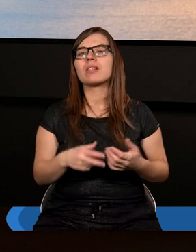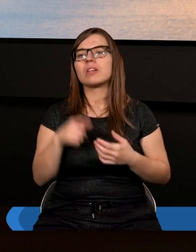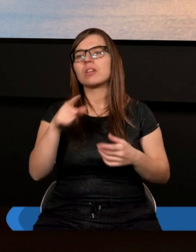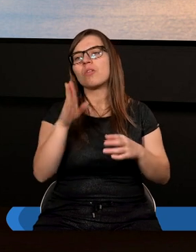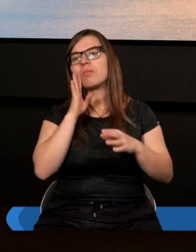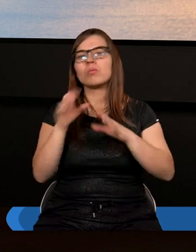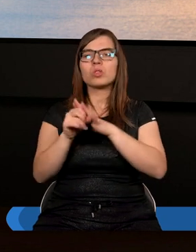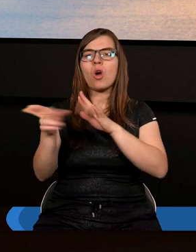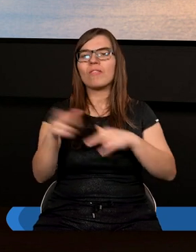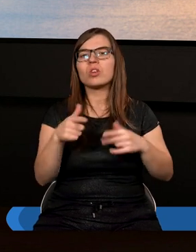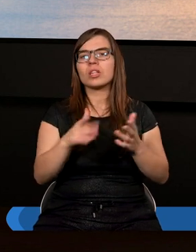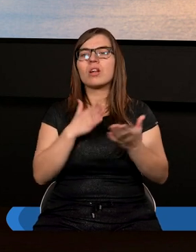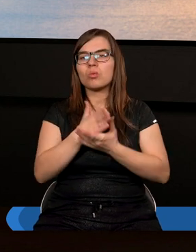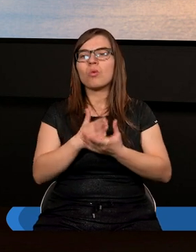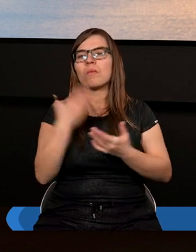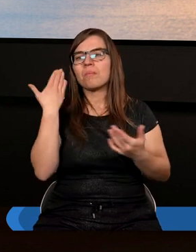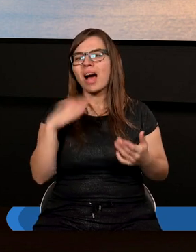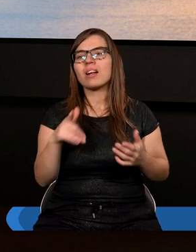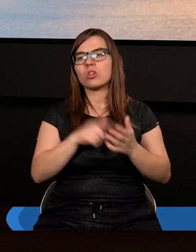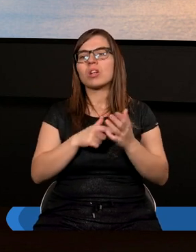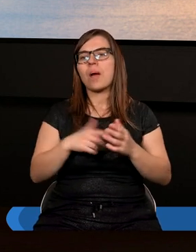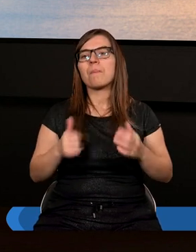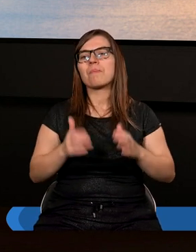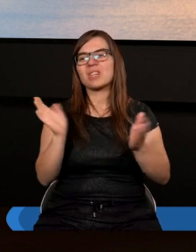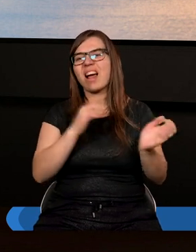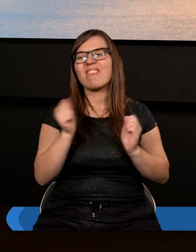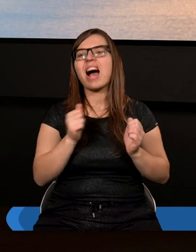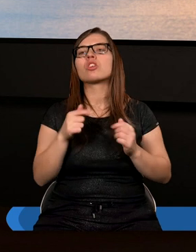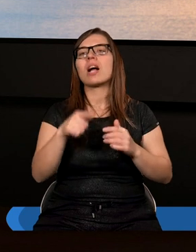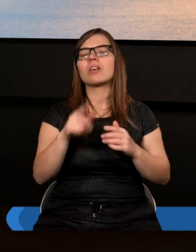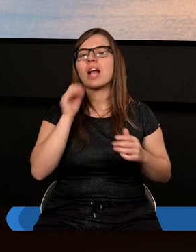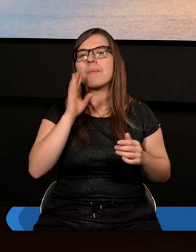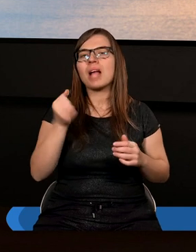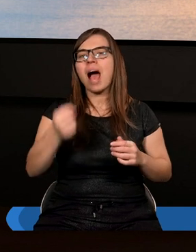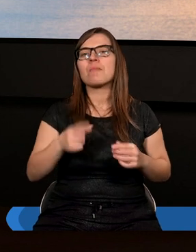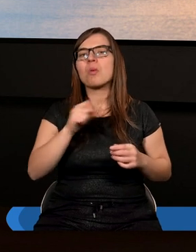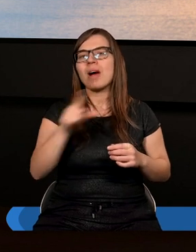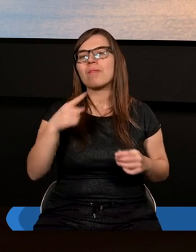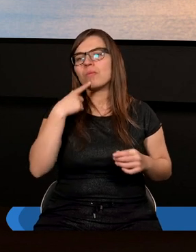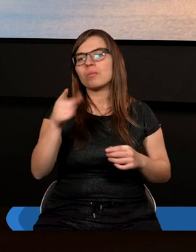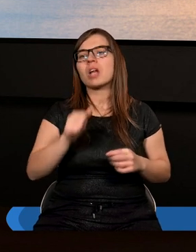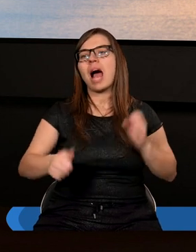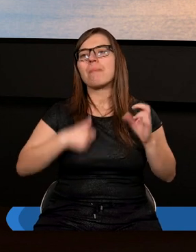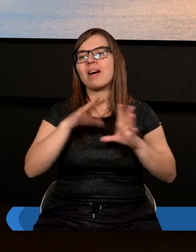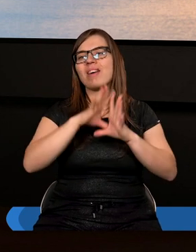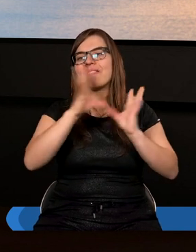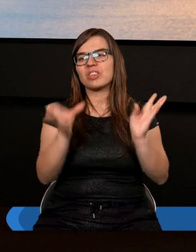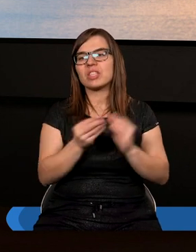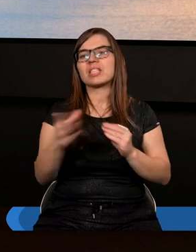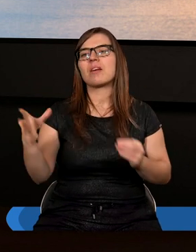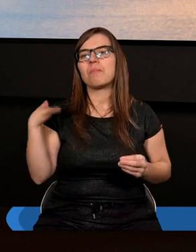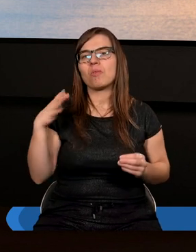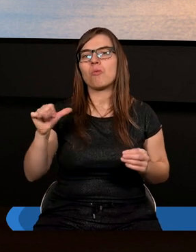wrócę do tych słów, bo bardzo przemawiają do mojego serca, czy podobnie jak apostoł Paweł powiemy, aby we wszystkim był